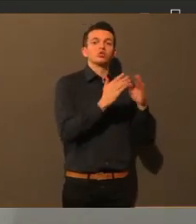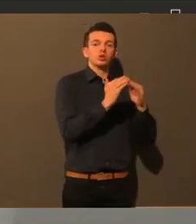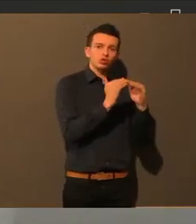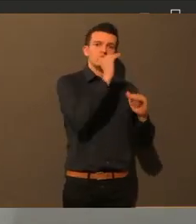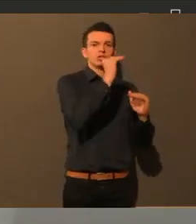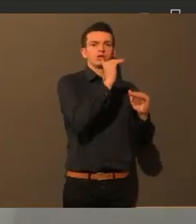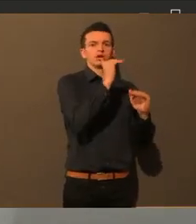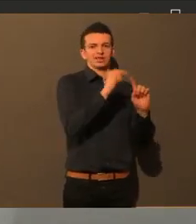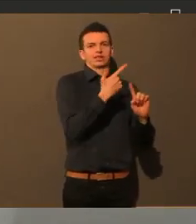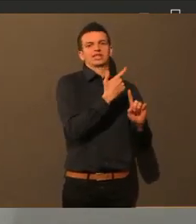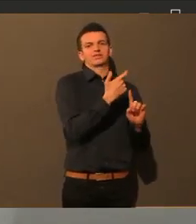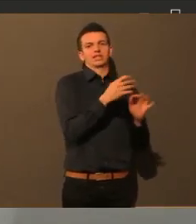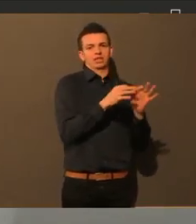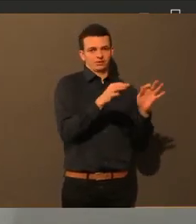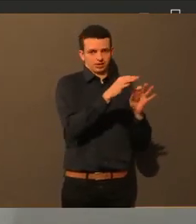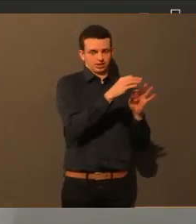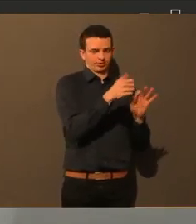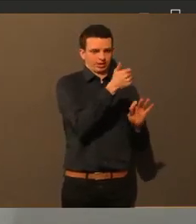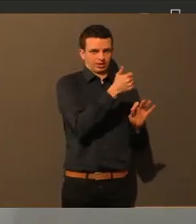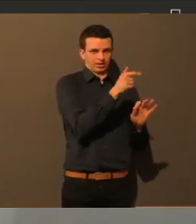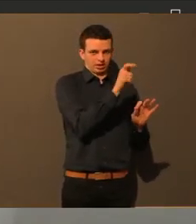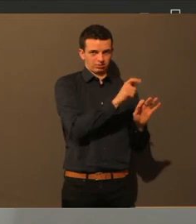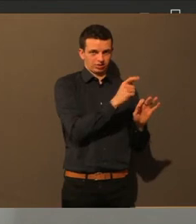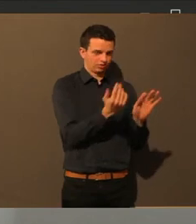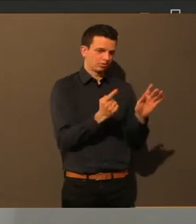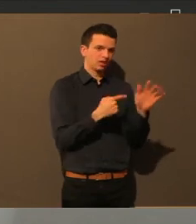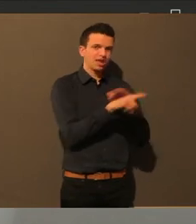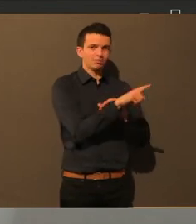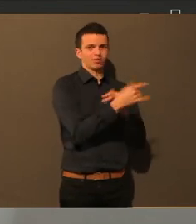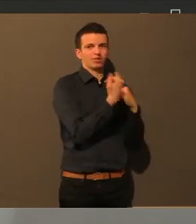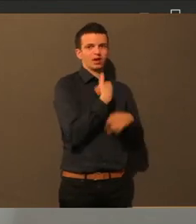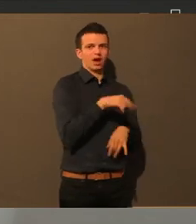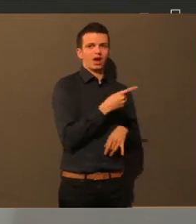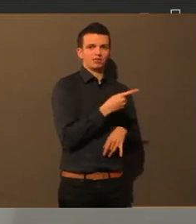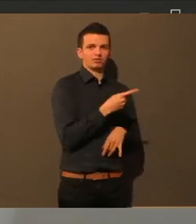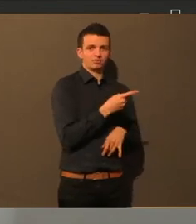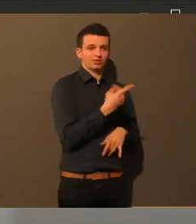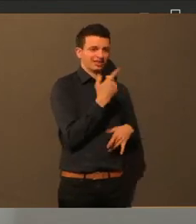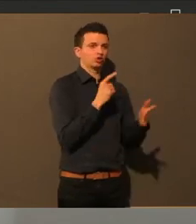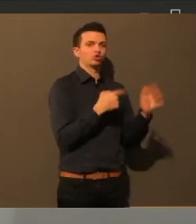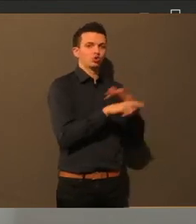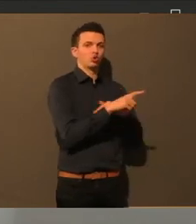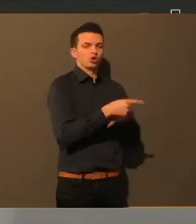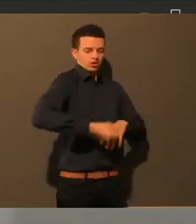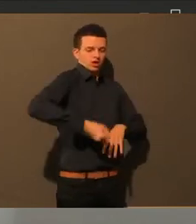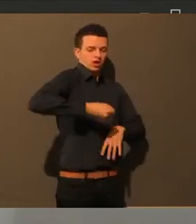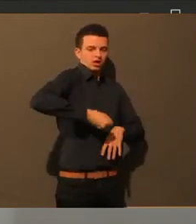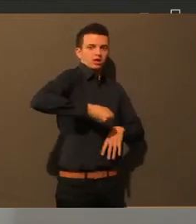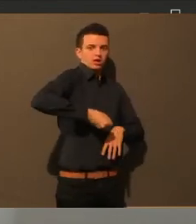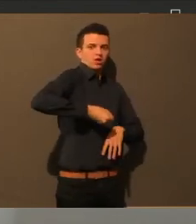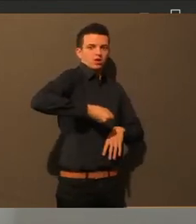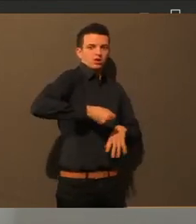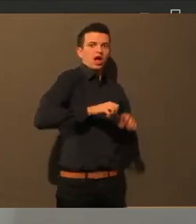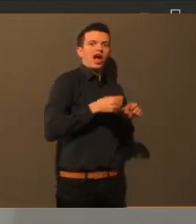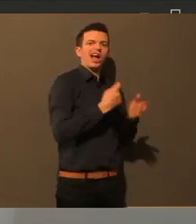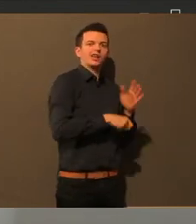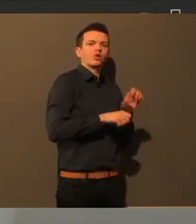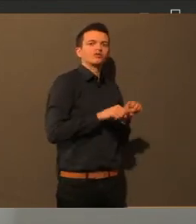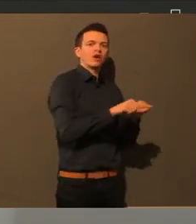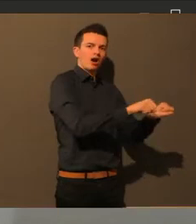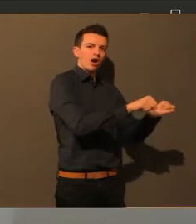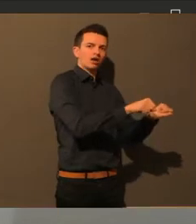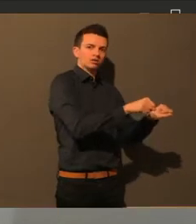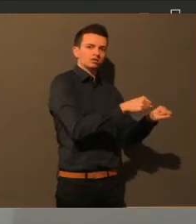Zählmechanismus. Und wie macht sie das mit dem Einkaufswagen und dem Kinderwagen? Das